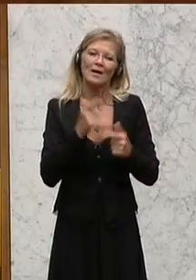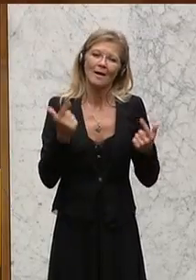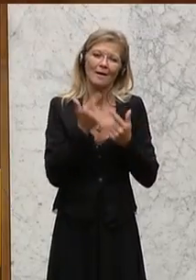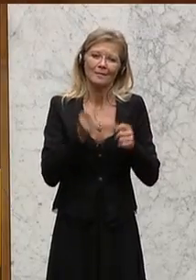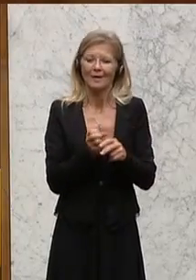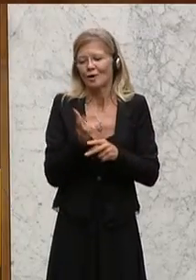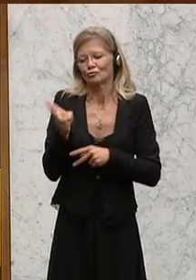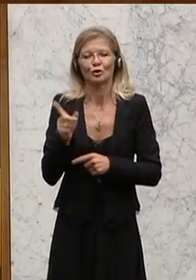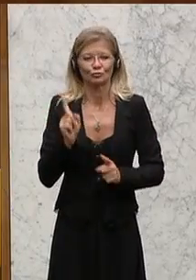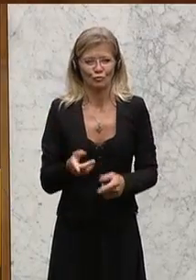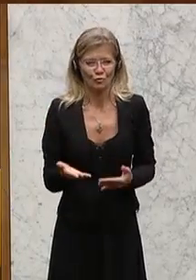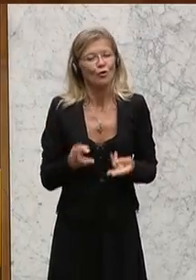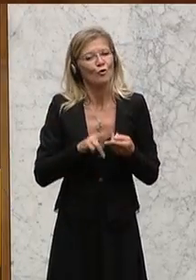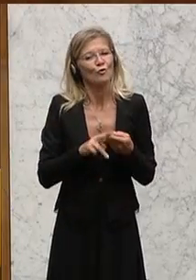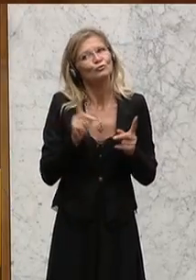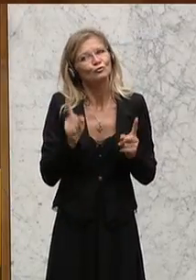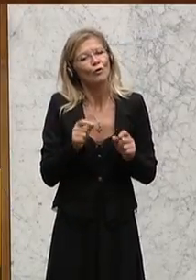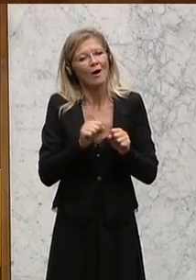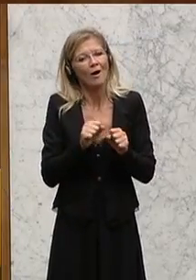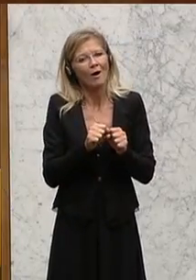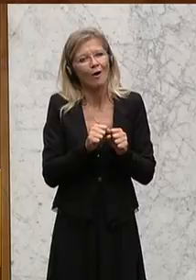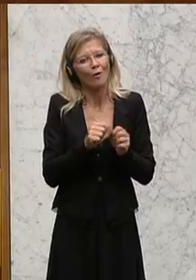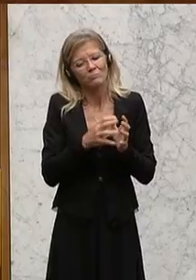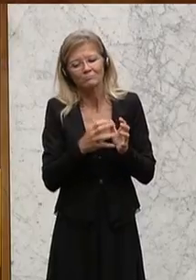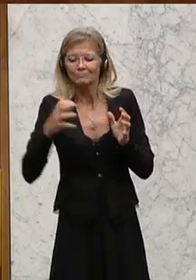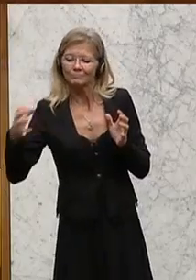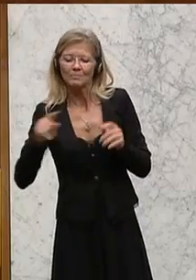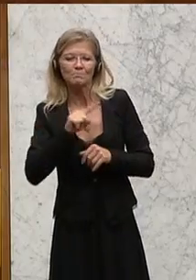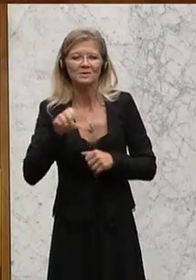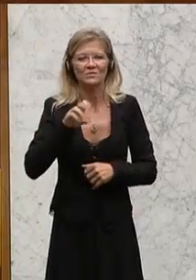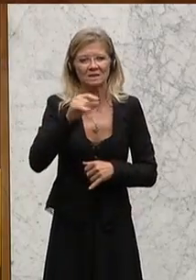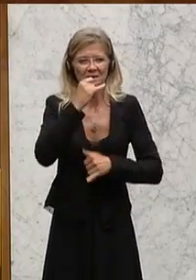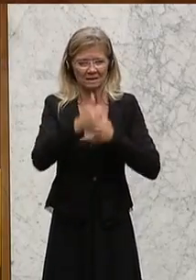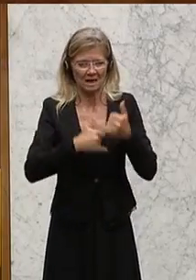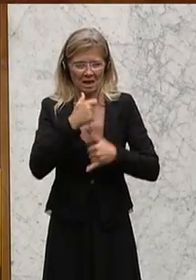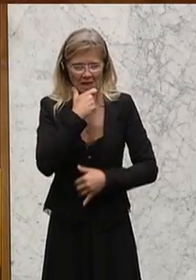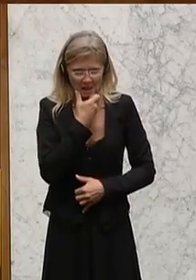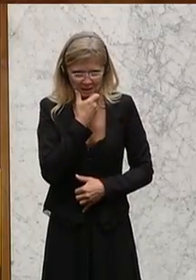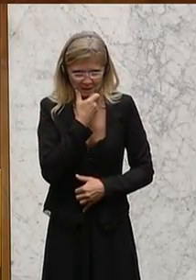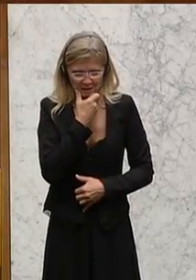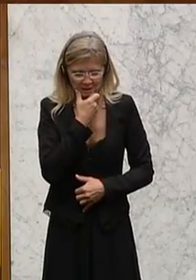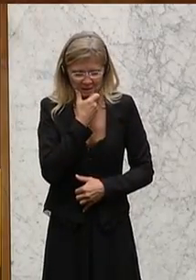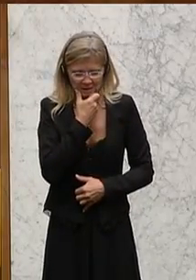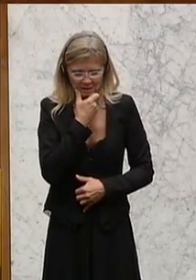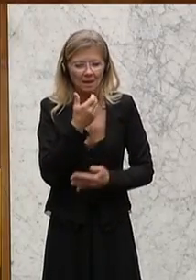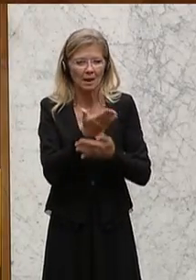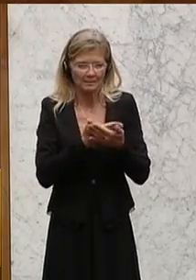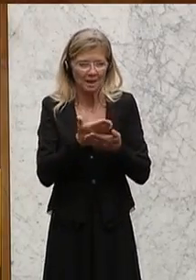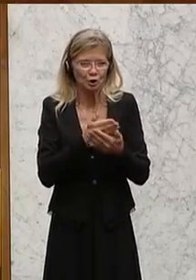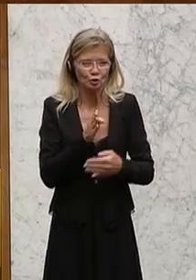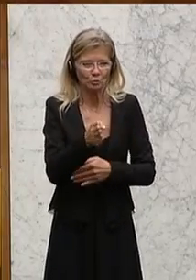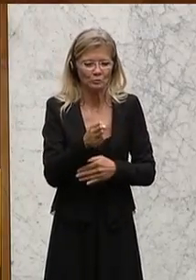ausgedehnt werden, natürlich bis zum 14. Lebensjahr, wo man dann immer noch die